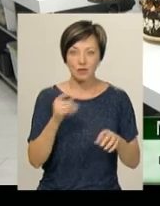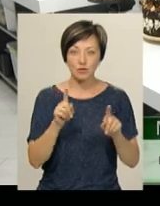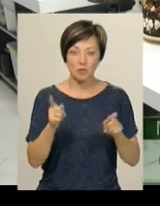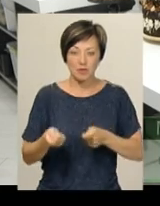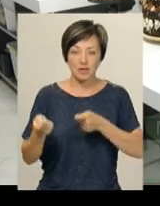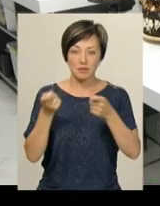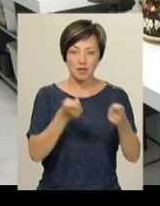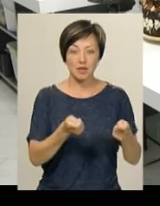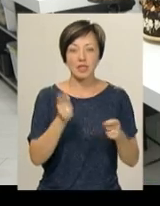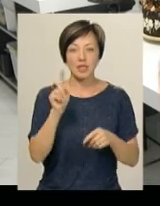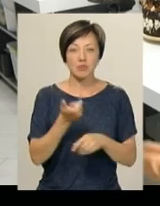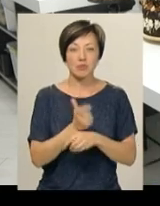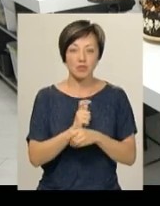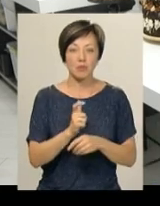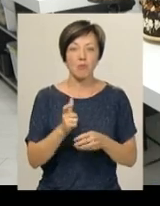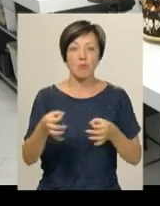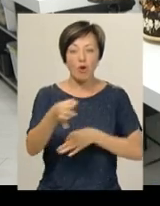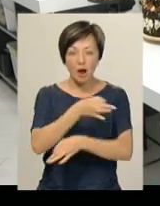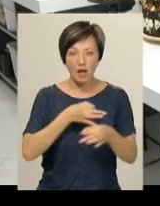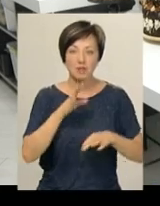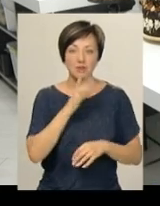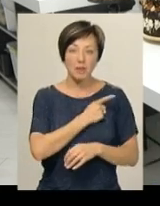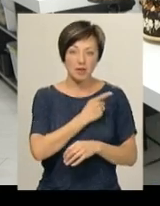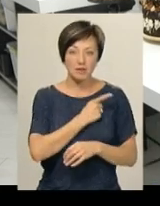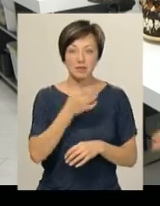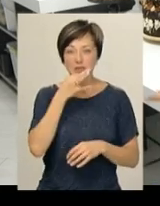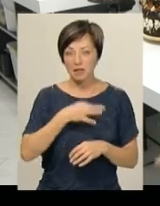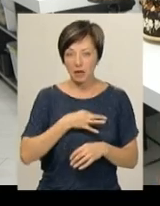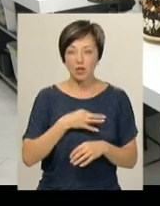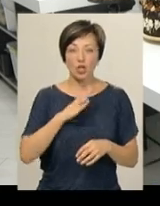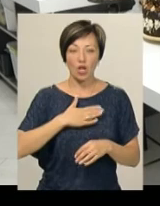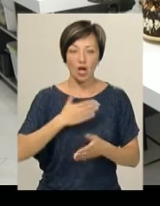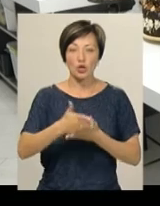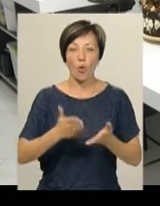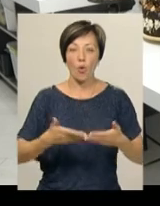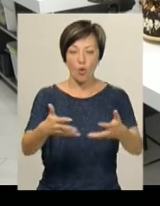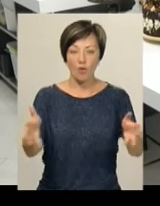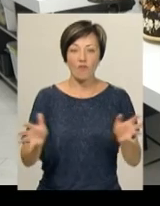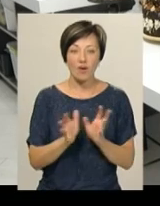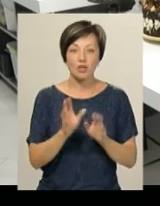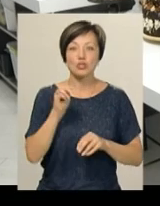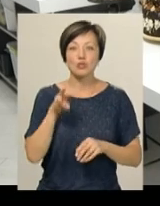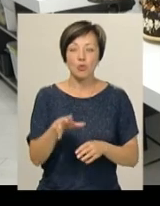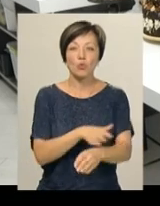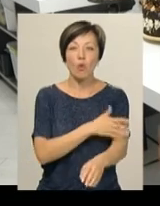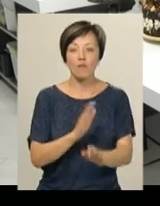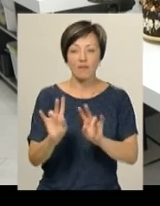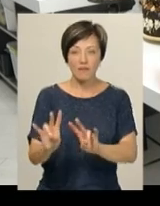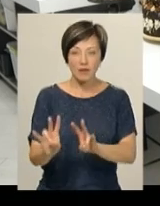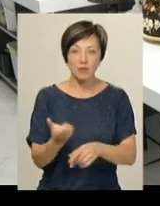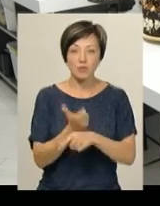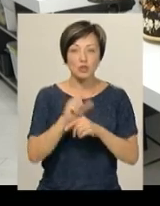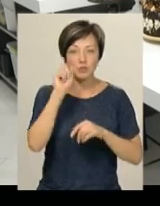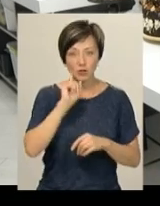утрим спридати. Тим бачиш, ми порадилися, майстрині сказала, що наш коровай, чим довше стоїть, тим більш